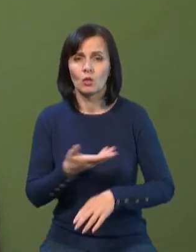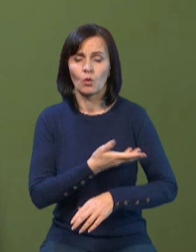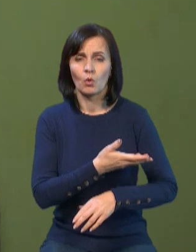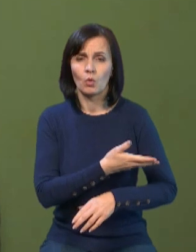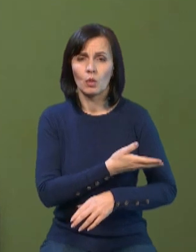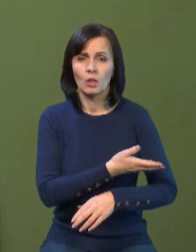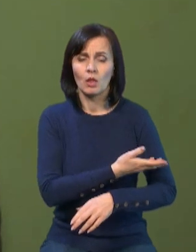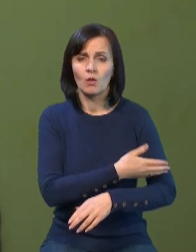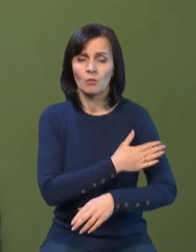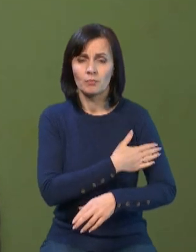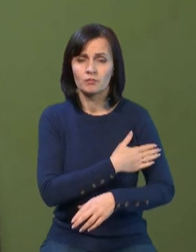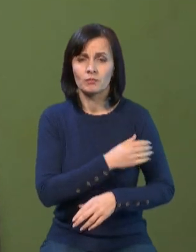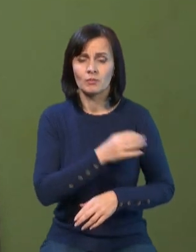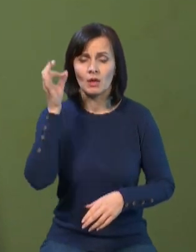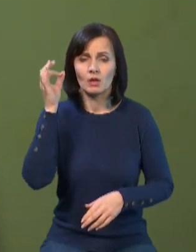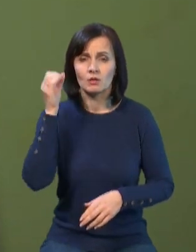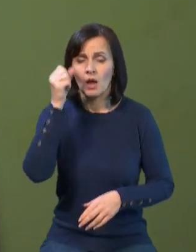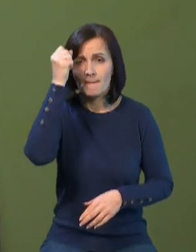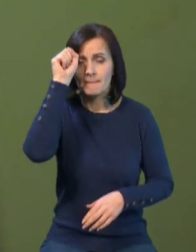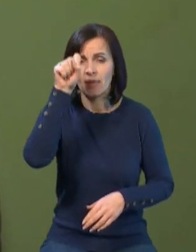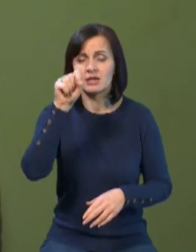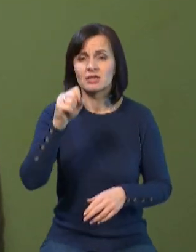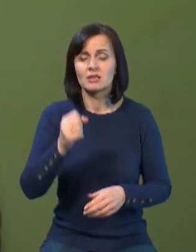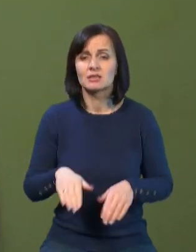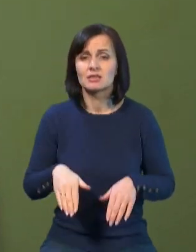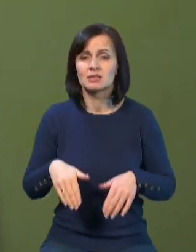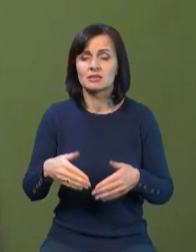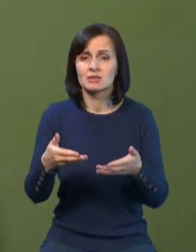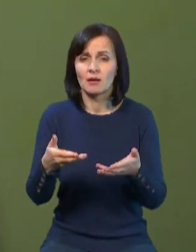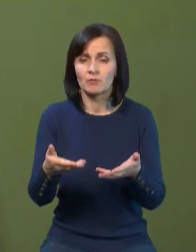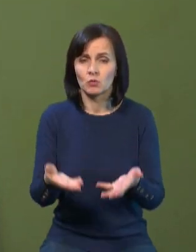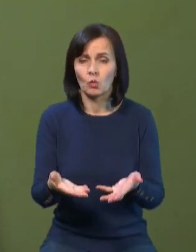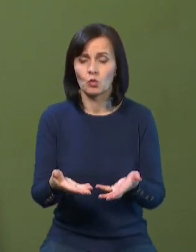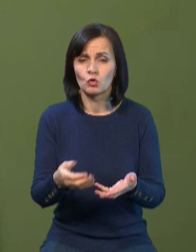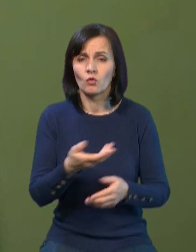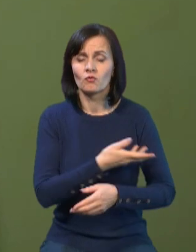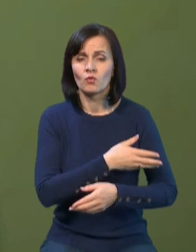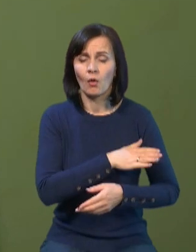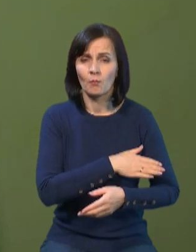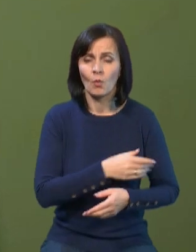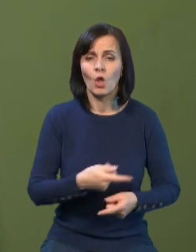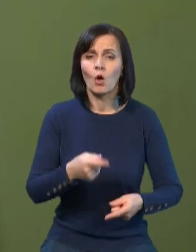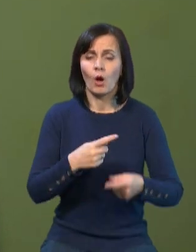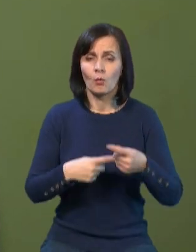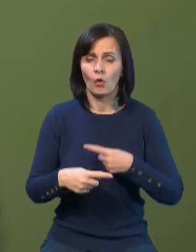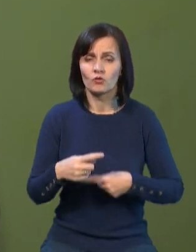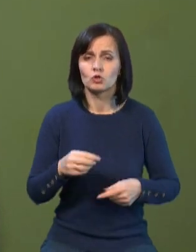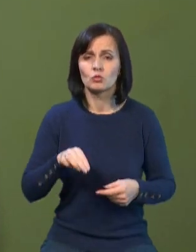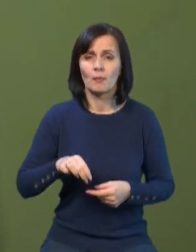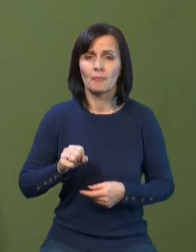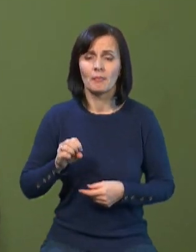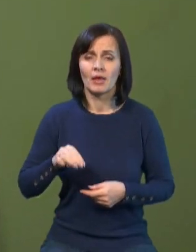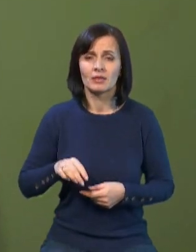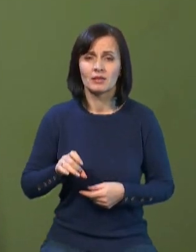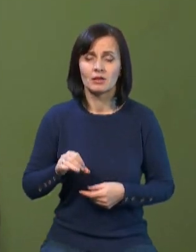Польщі повернути батареї «Петріот» до Польщі і отримав відповідь на рівні міністра, якщо не помиляюся, оборони чи прем'єр-міністра, що